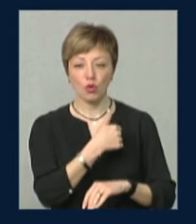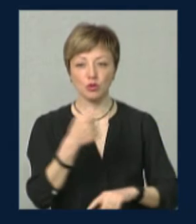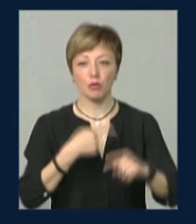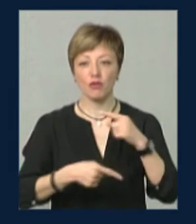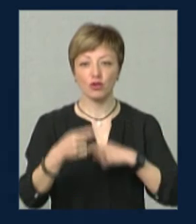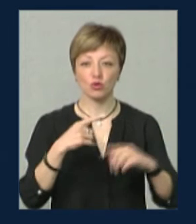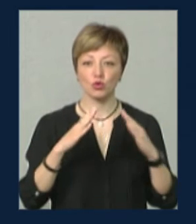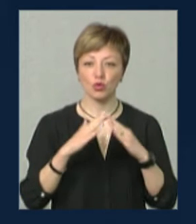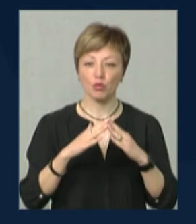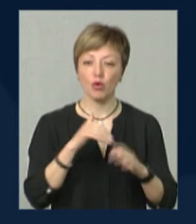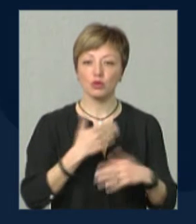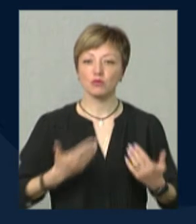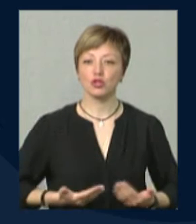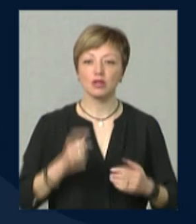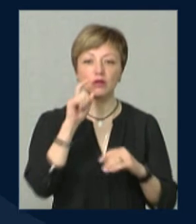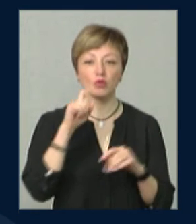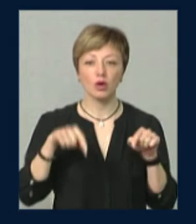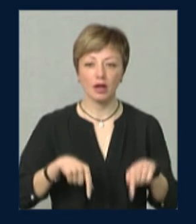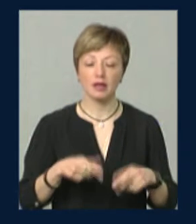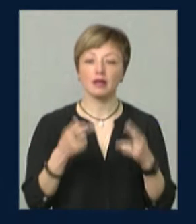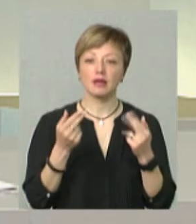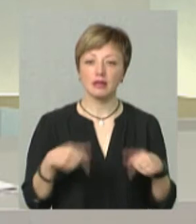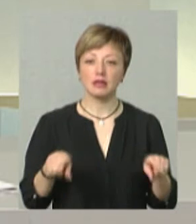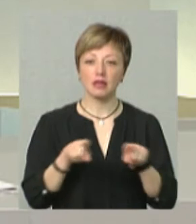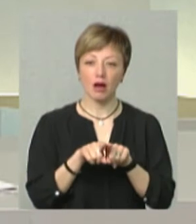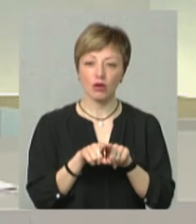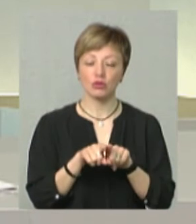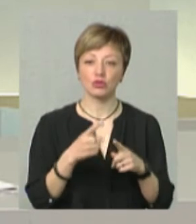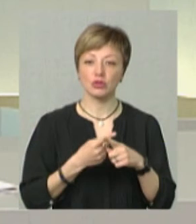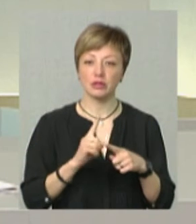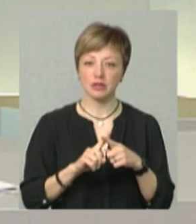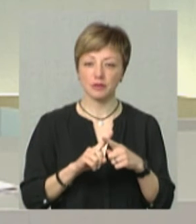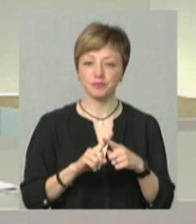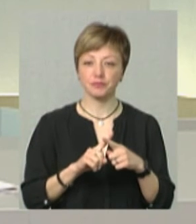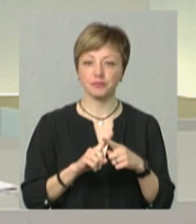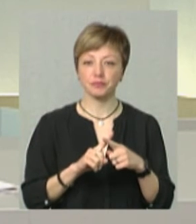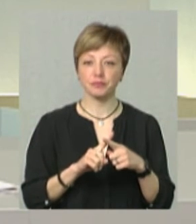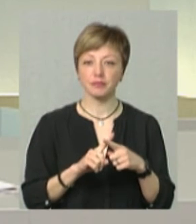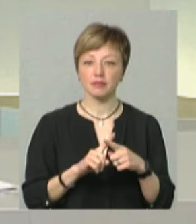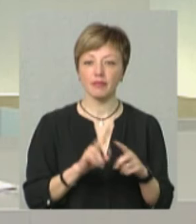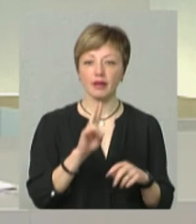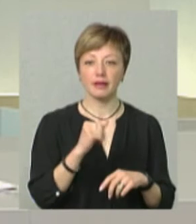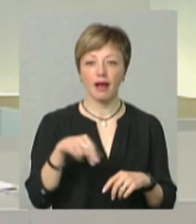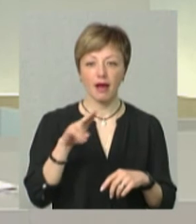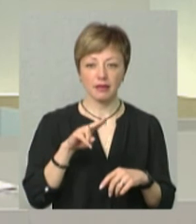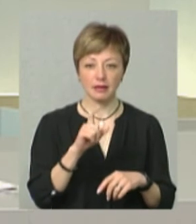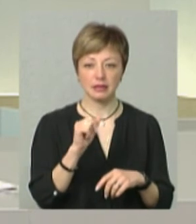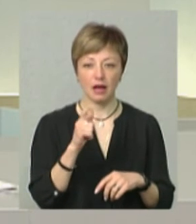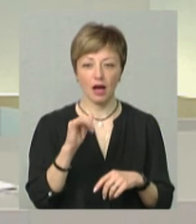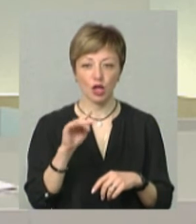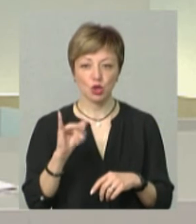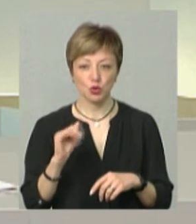повернутися додому, ми хочемо жити в Україні. Також, якщо я говорила про Надю Захарчук, то